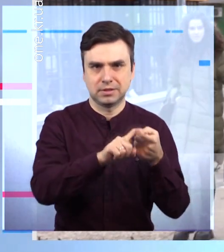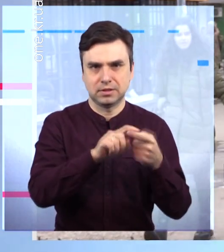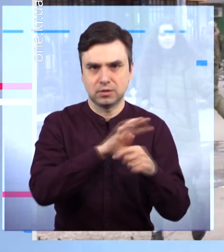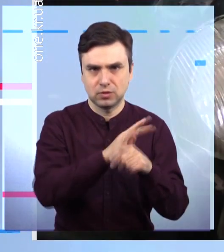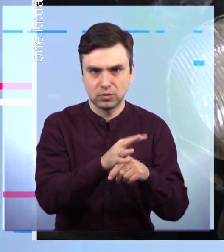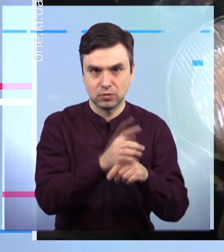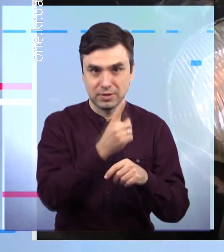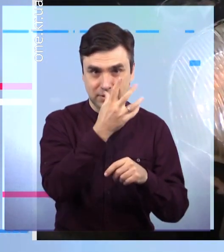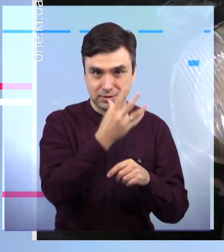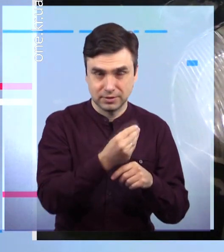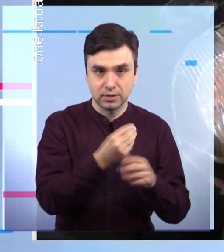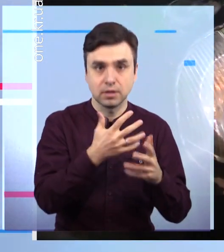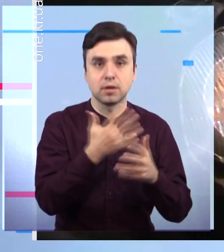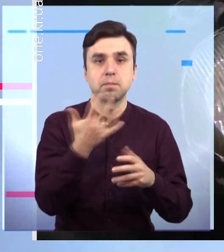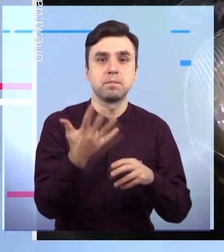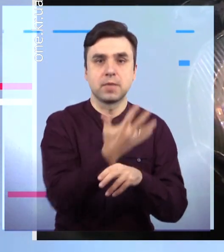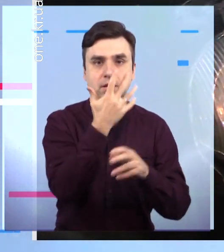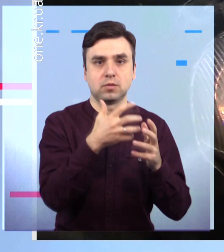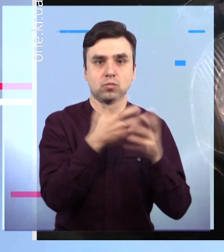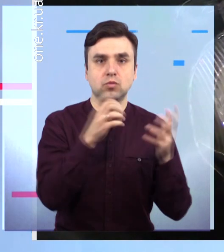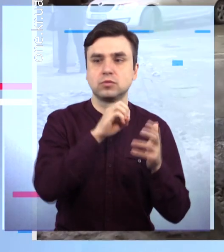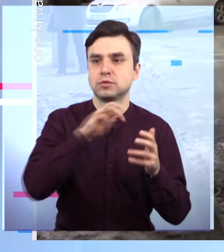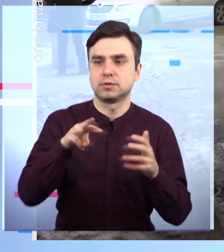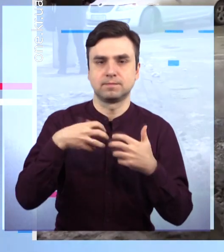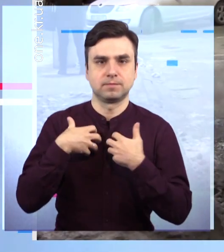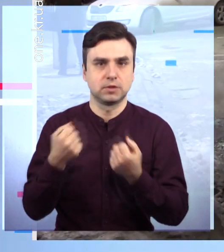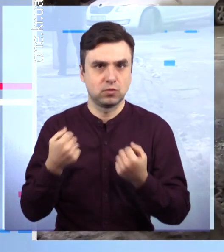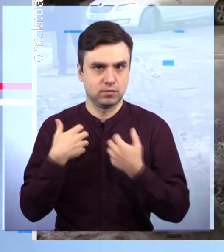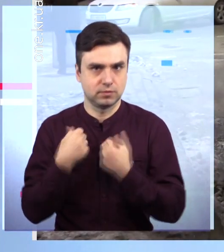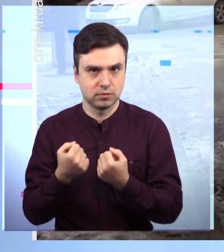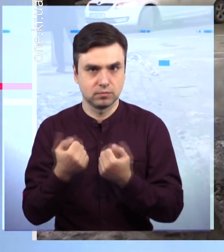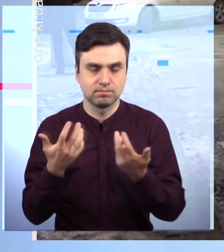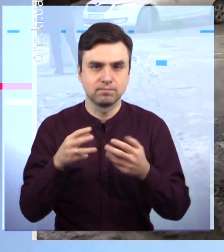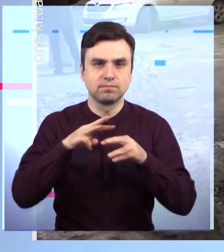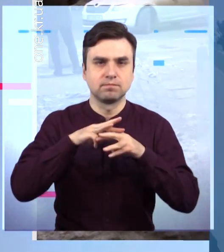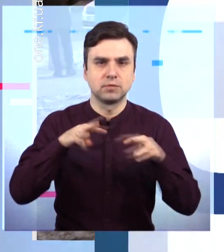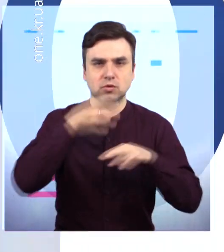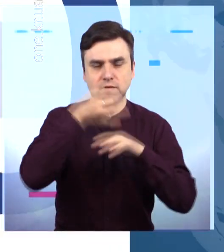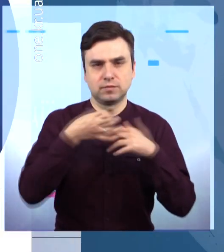АОС. Детальніше про ці та інші новини дивіться у нашому випуску.